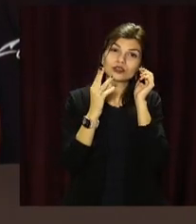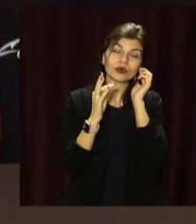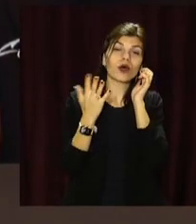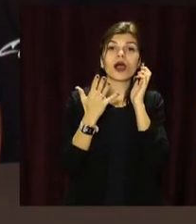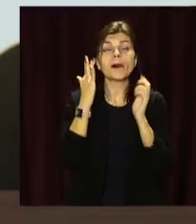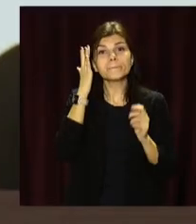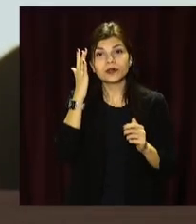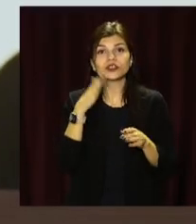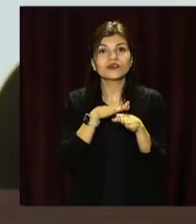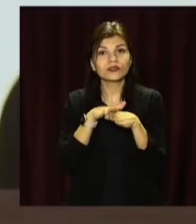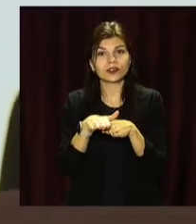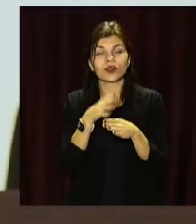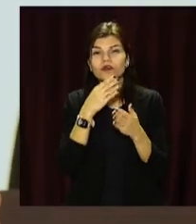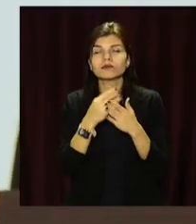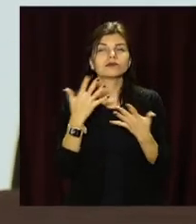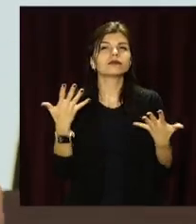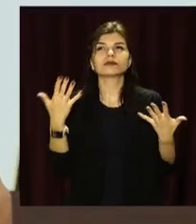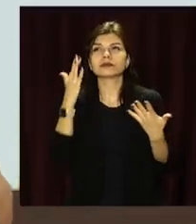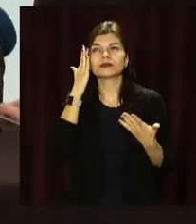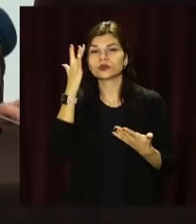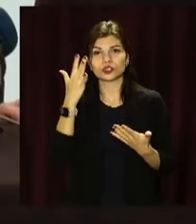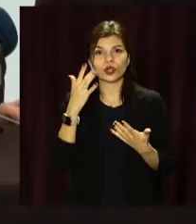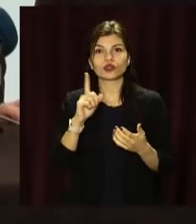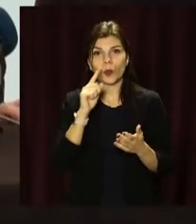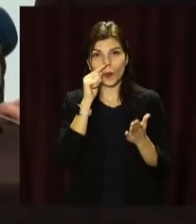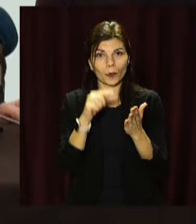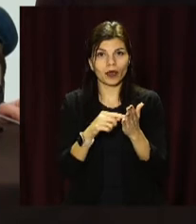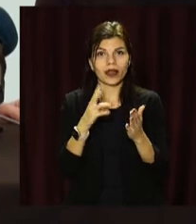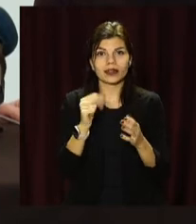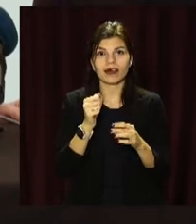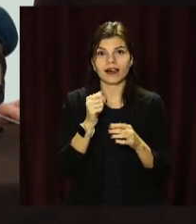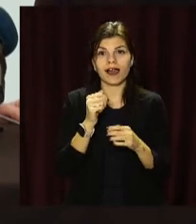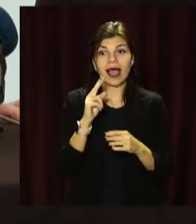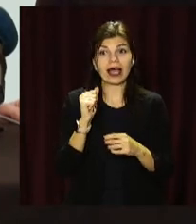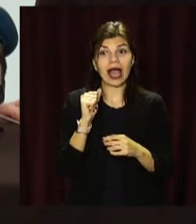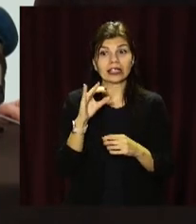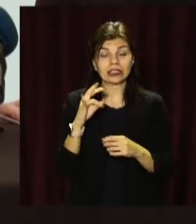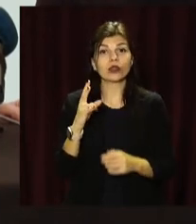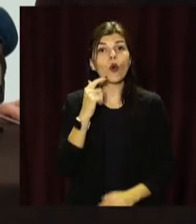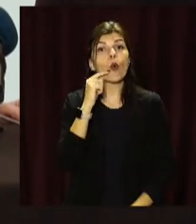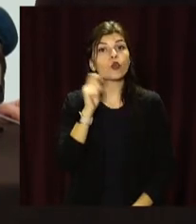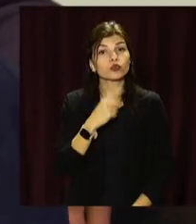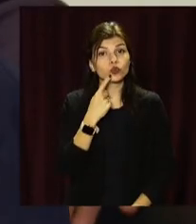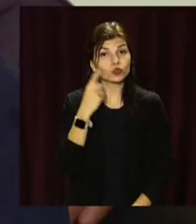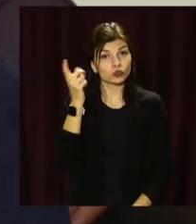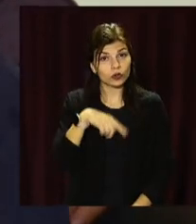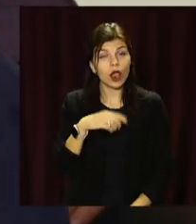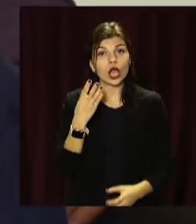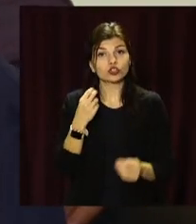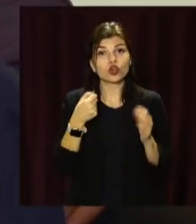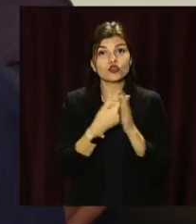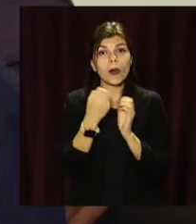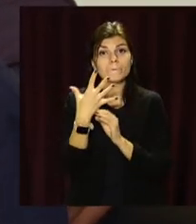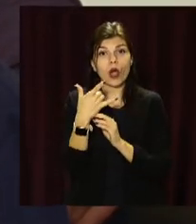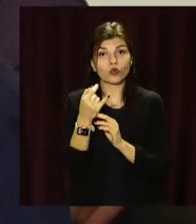мріє здійснити свою найзаповітнішу мрію, аби потрапити на кастинг, треба володіти українською мовою, а ще до 15